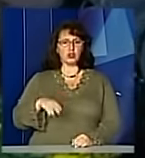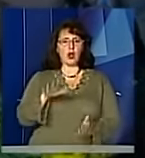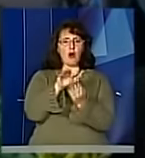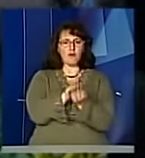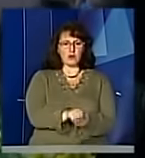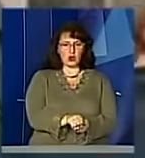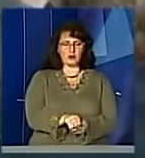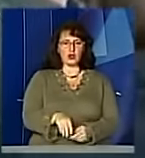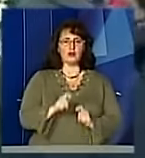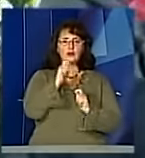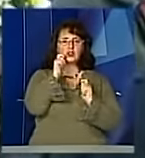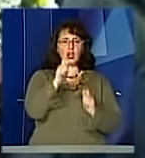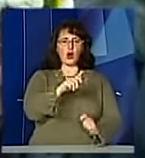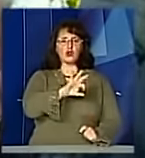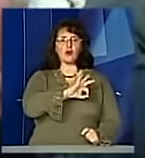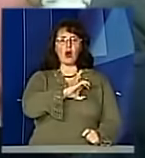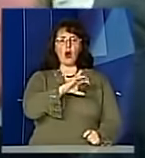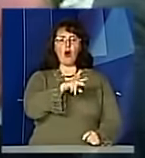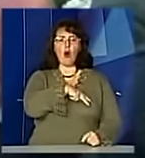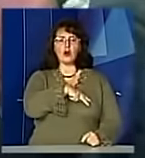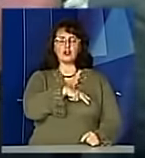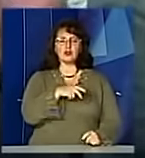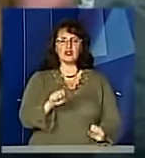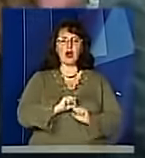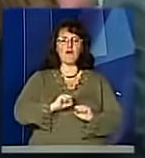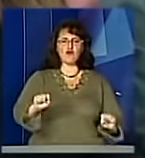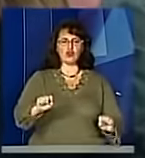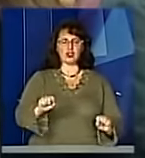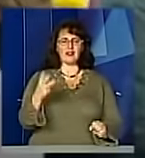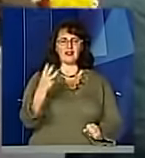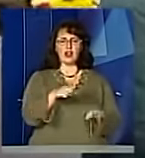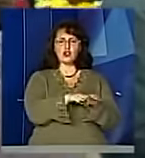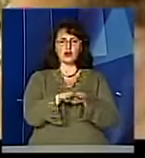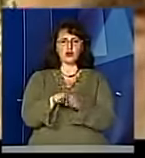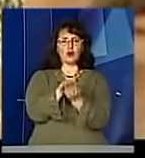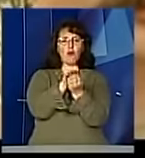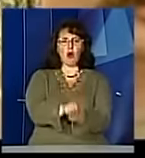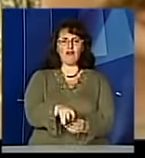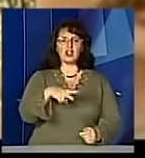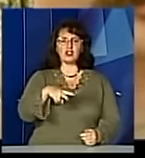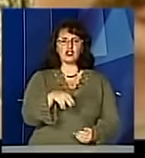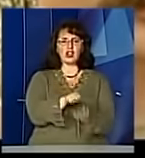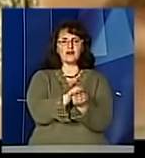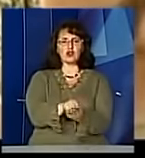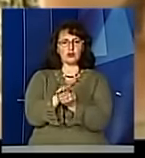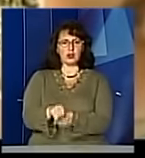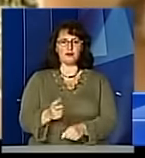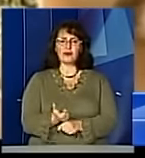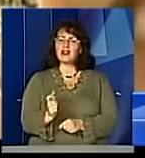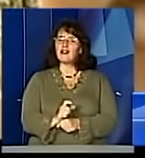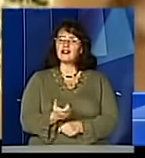орденом за мужність третього ступеня. Похований на Личакові, на полі почесних поховань. Незвичайно приємно, коли